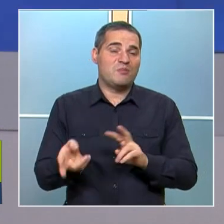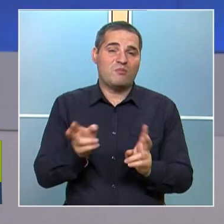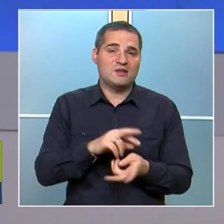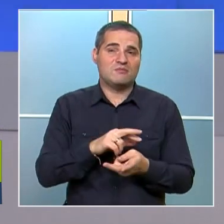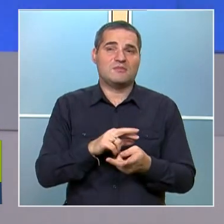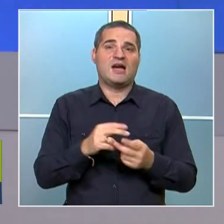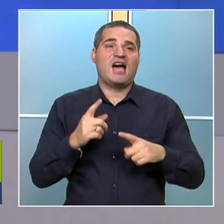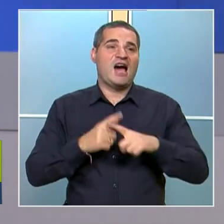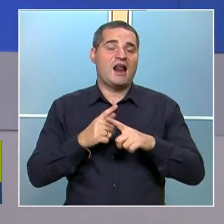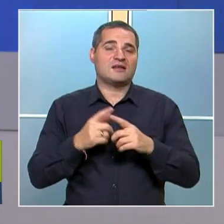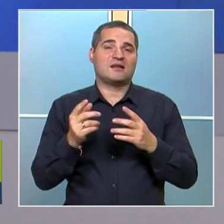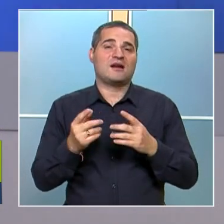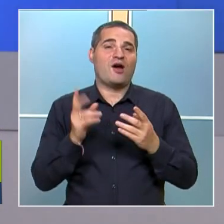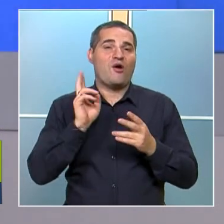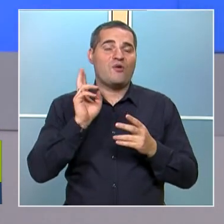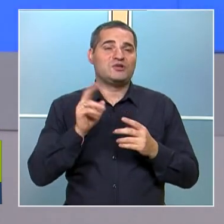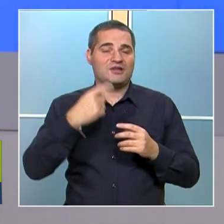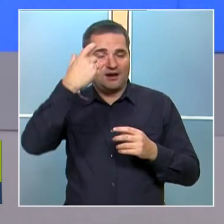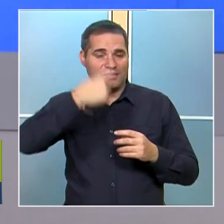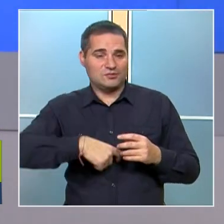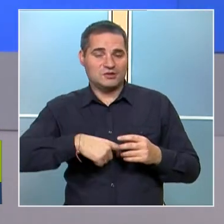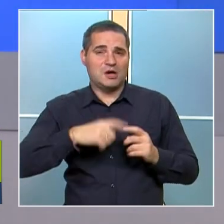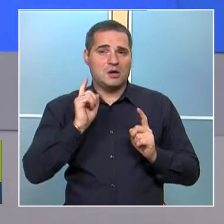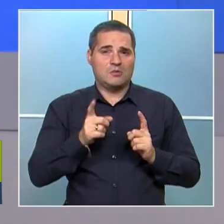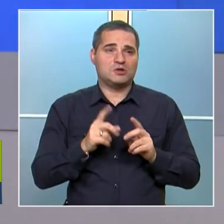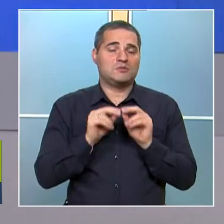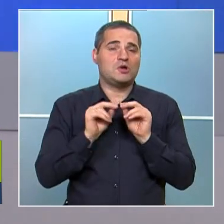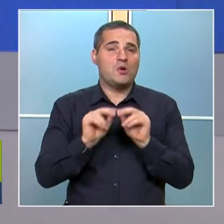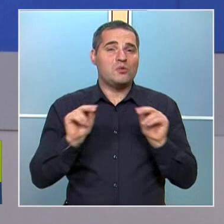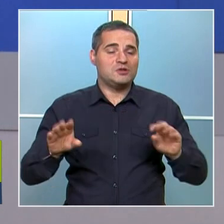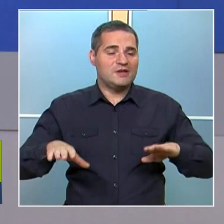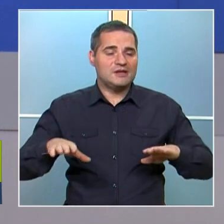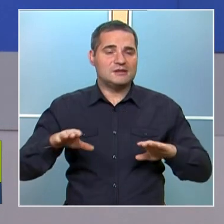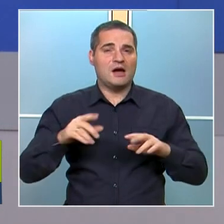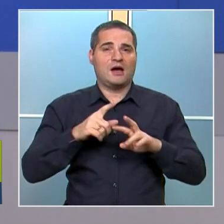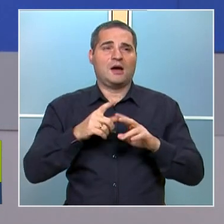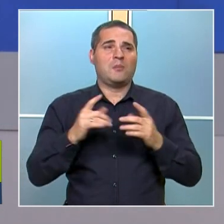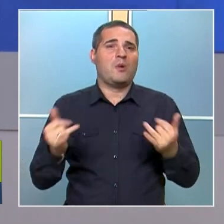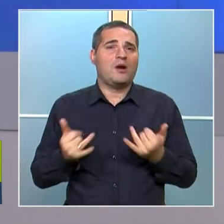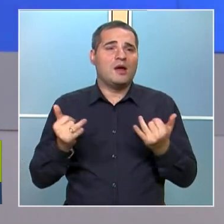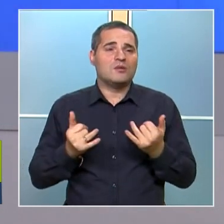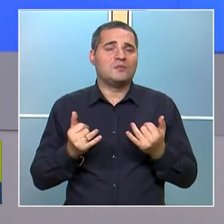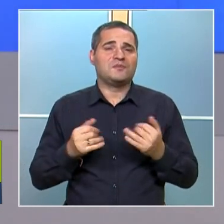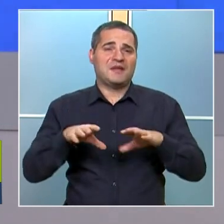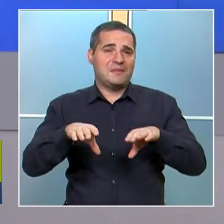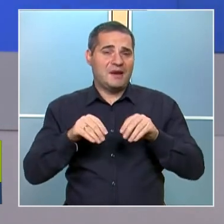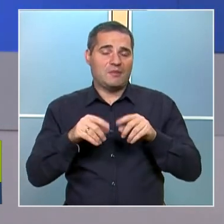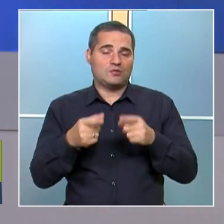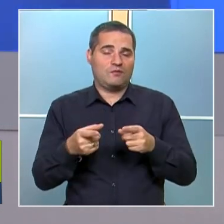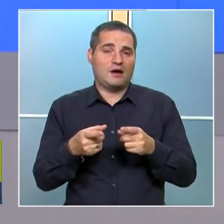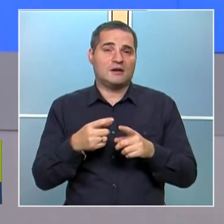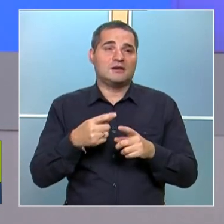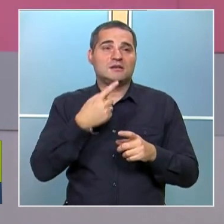характера на учителя, личността му. Можем да учим децата просто по-леко и по-лесо да приемат това.